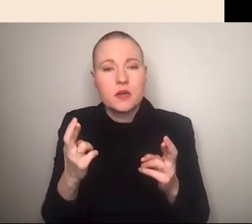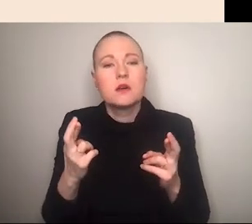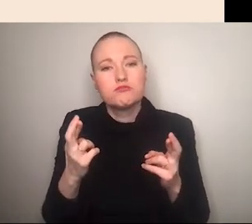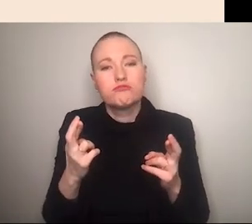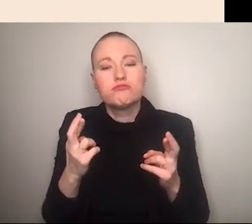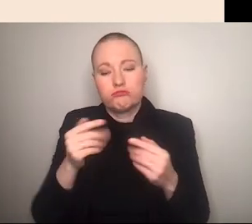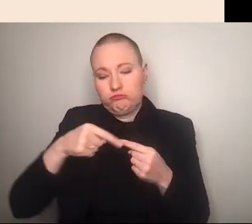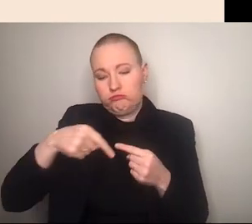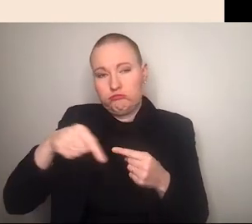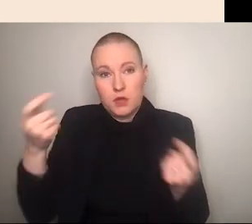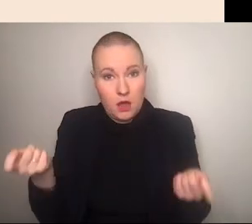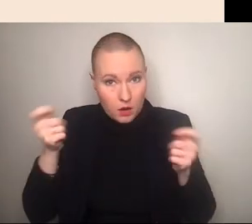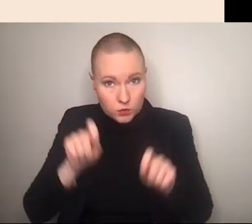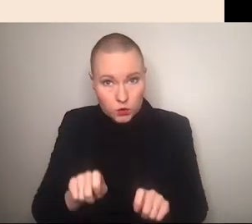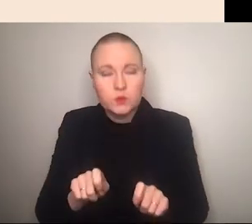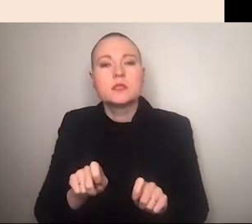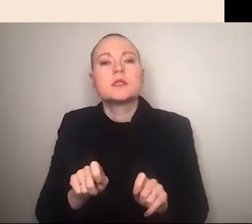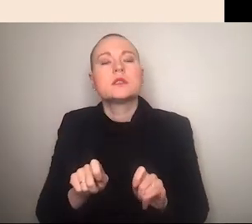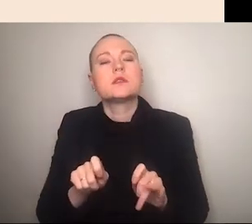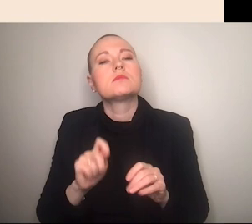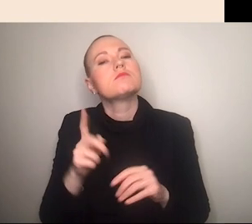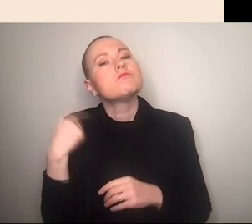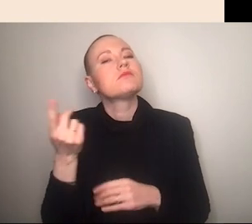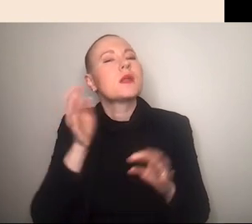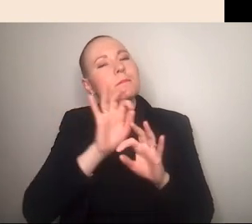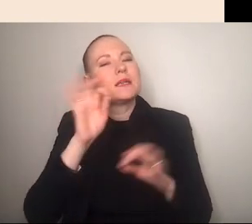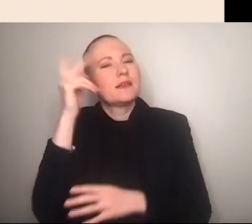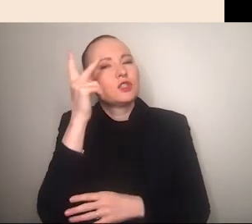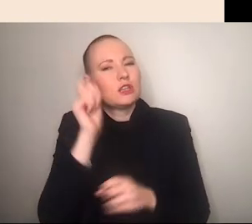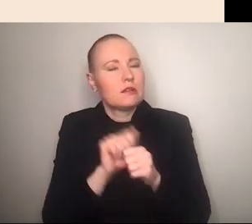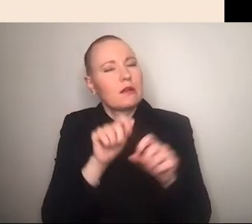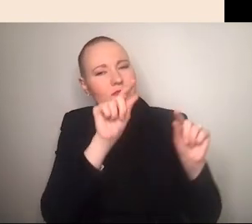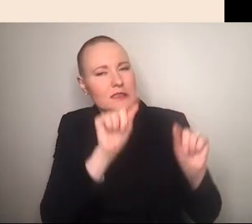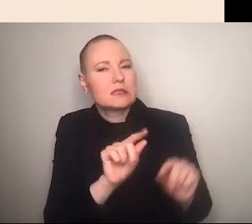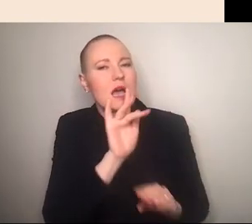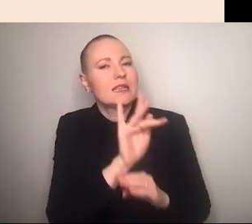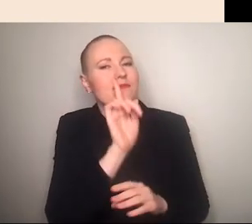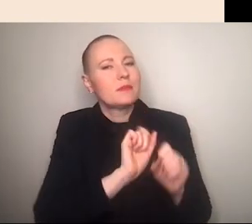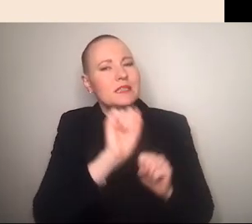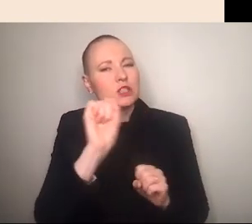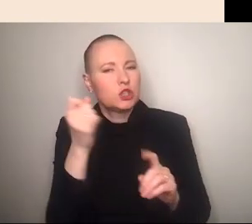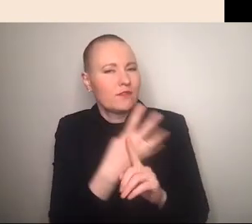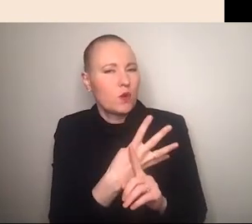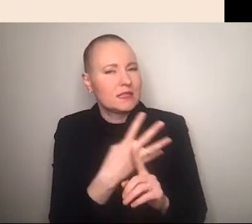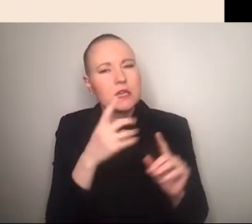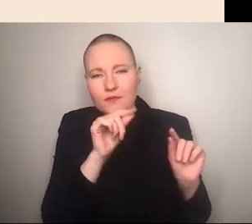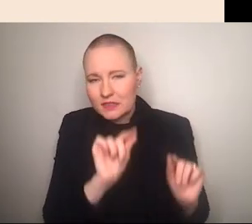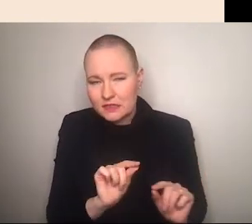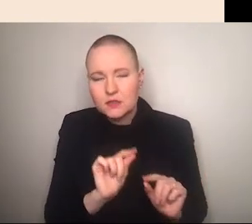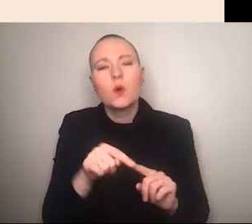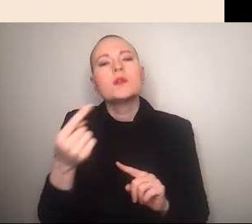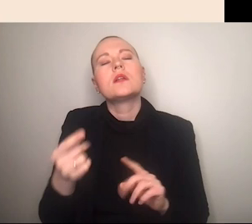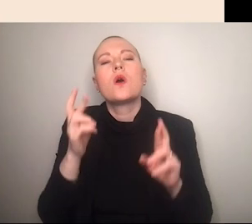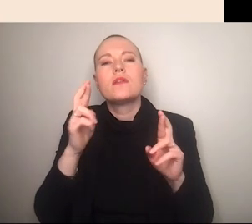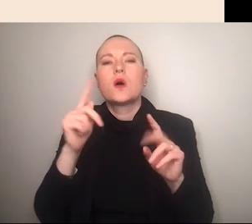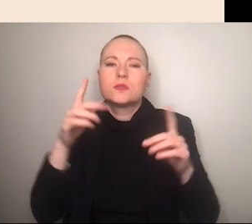im abschluss sozusagen dass da ein besseres verständnis ist vom phänomen antifeministische influencerin und dass wir dann auch gemeinsam